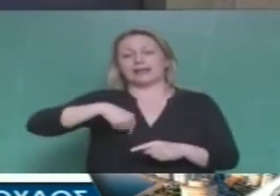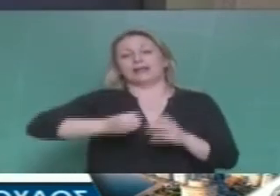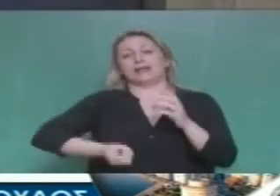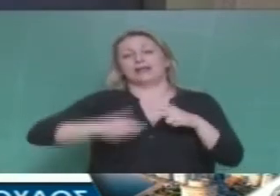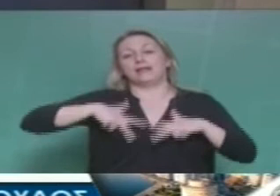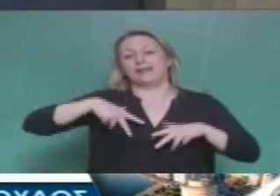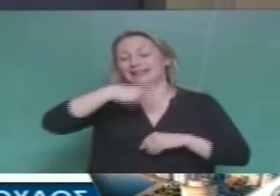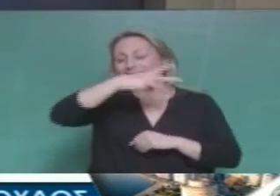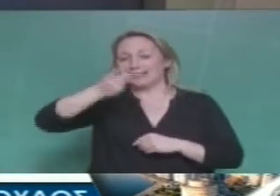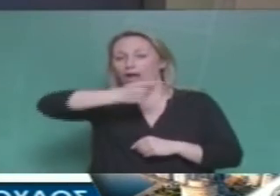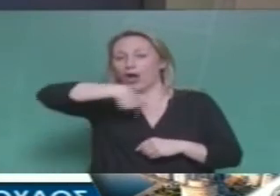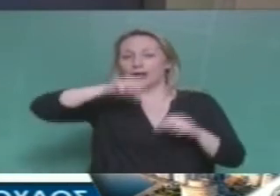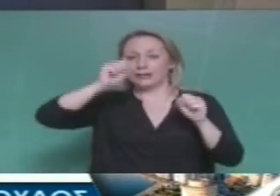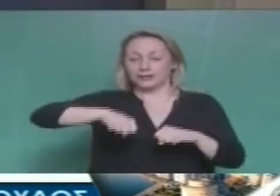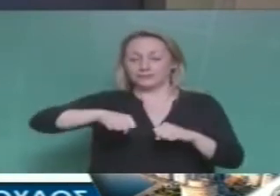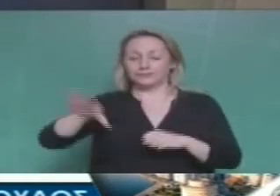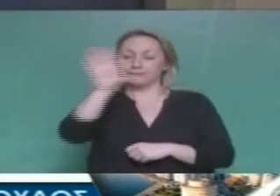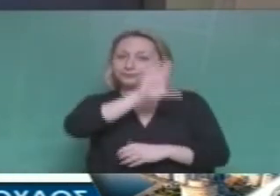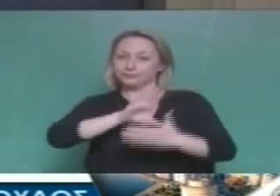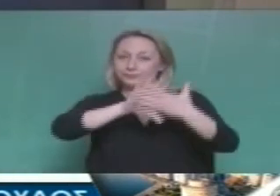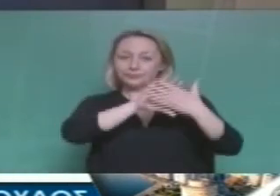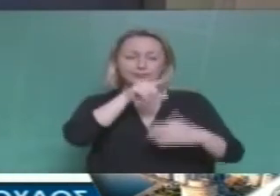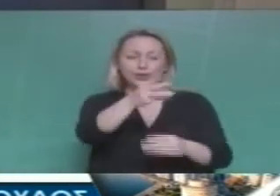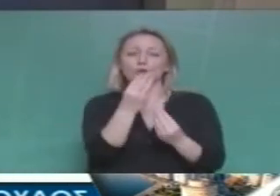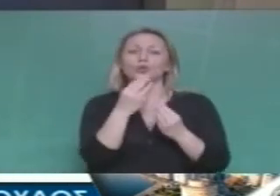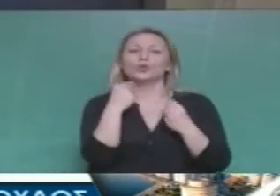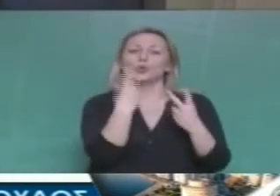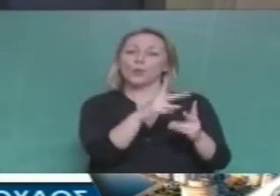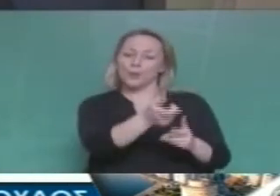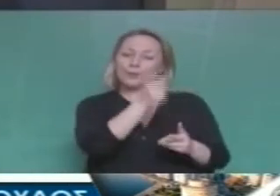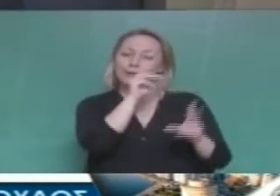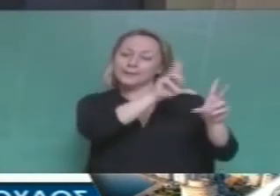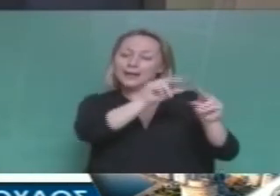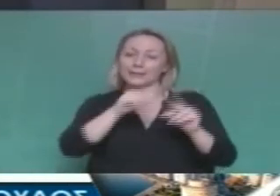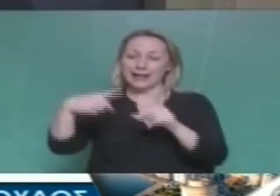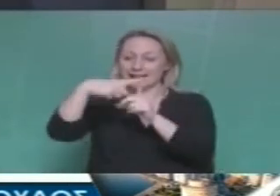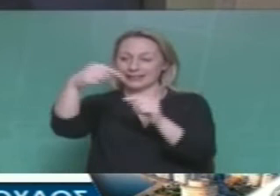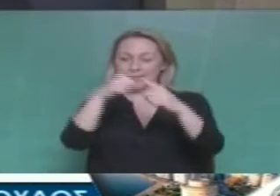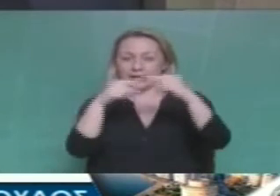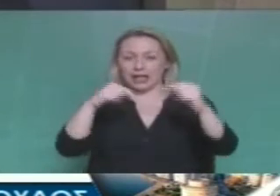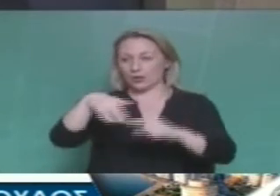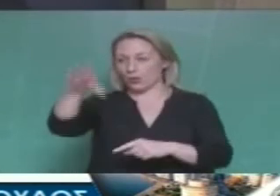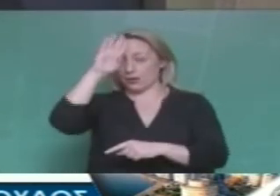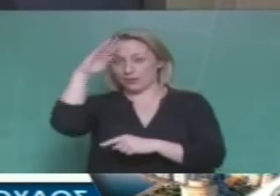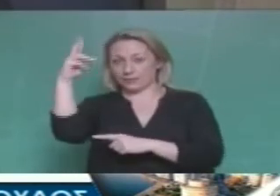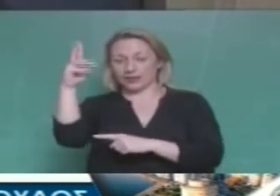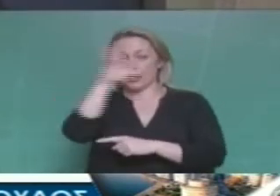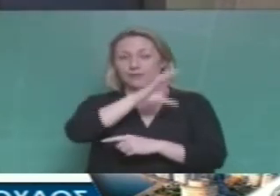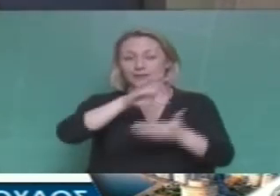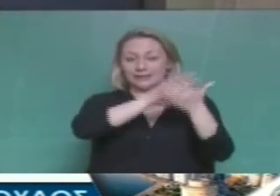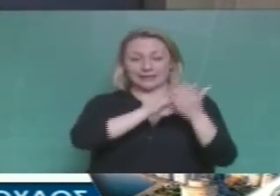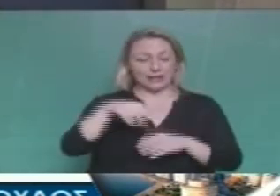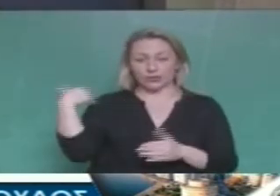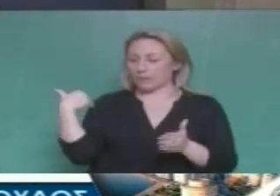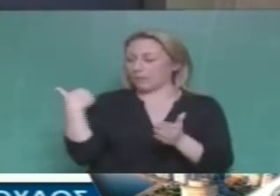Υπεύθυνη είναι η Ευρωπαϊκή Ένωση με την ίδια πολιτική επεμβάσεων για την οποία ούτε για το ΝΑΤΟ, ούτε για τις ΗΠΑ, ούτε για την Ευρωπαϊκή Ένωση δεν